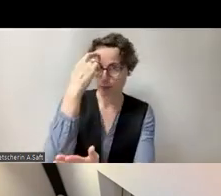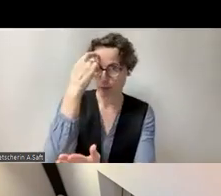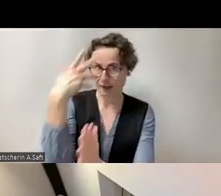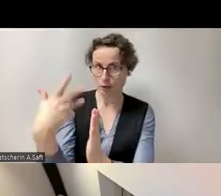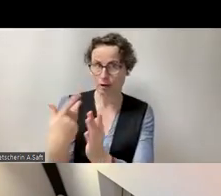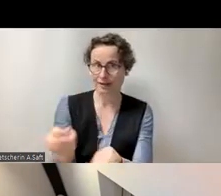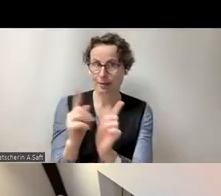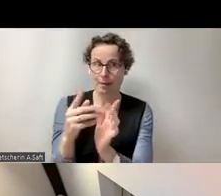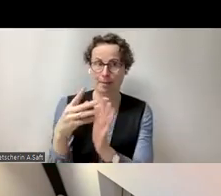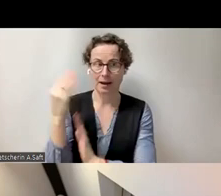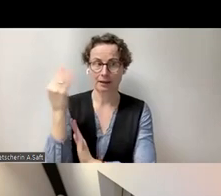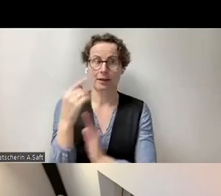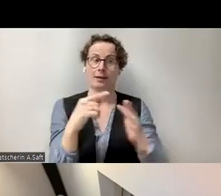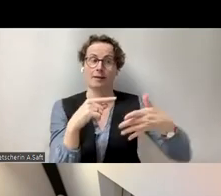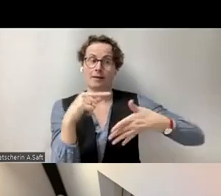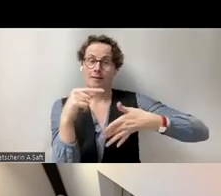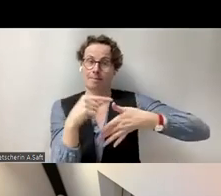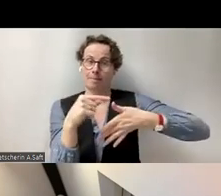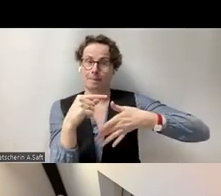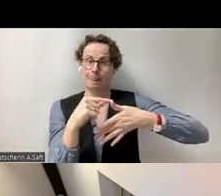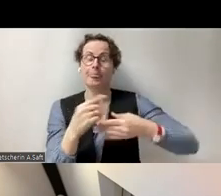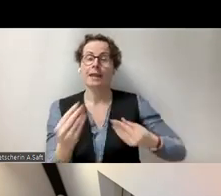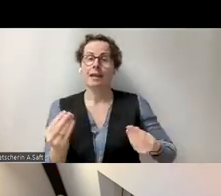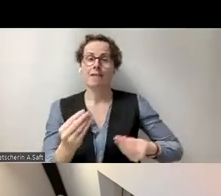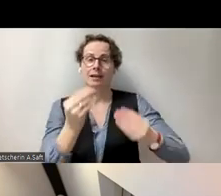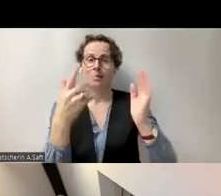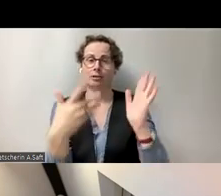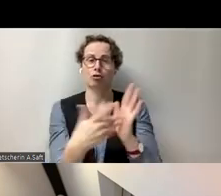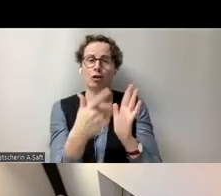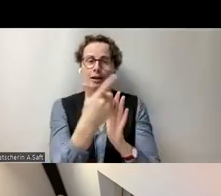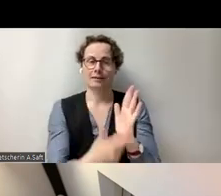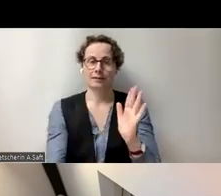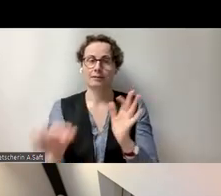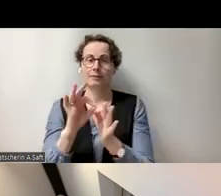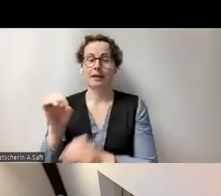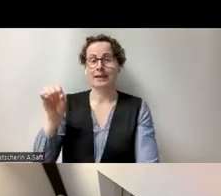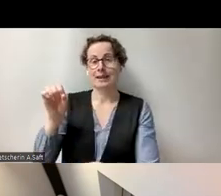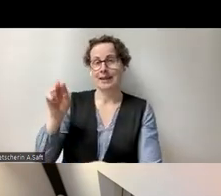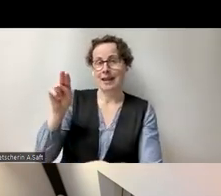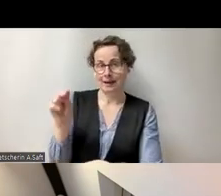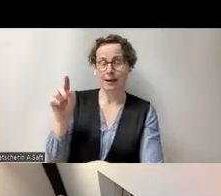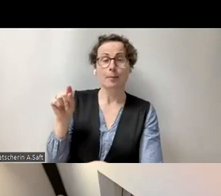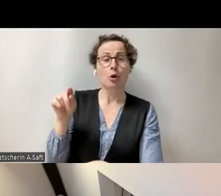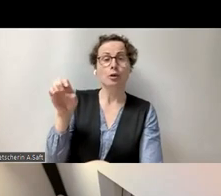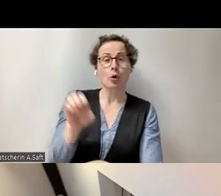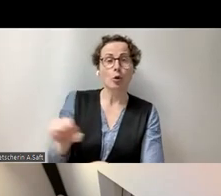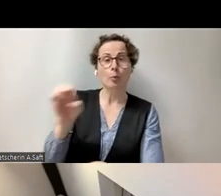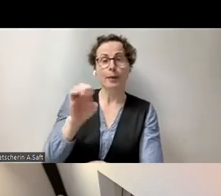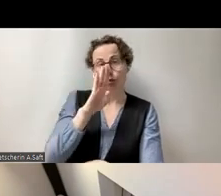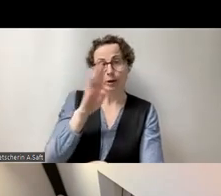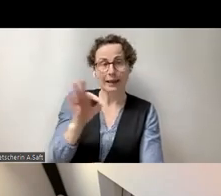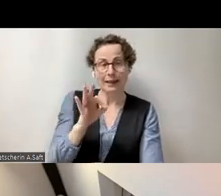nach EN 301 549, das ist die europäische Richtlinie für,